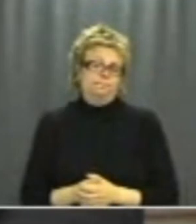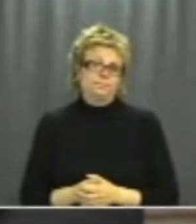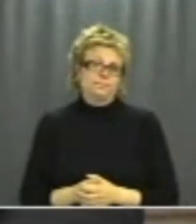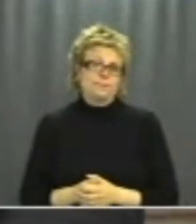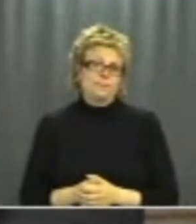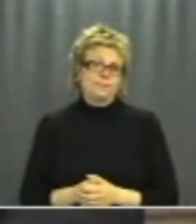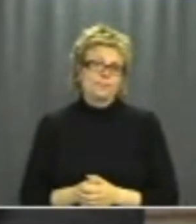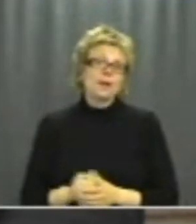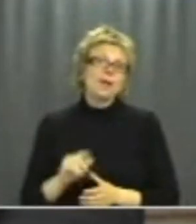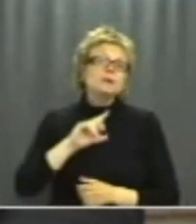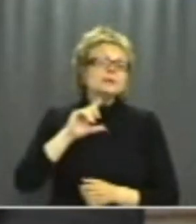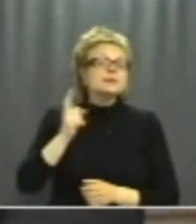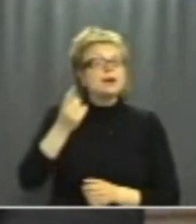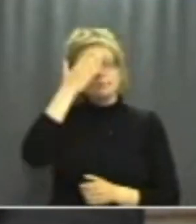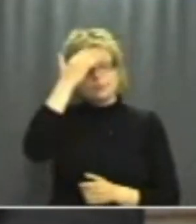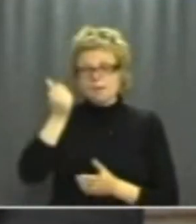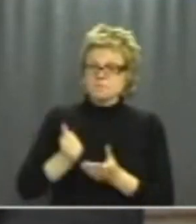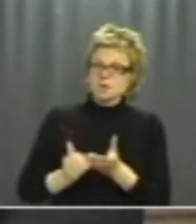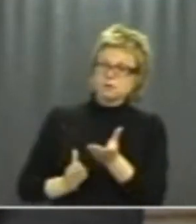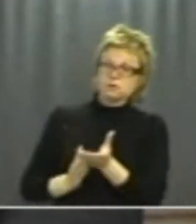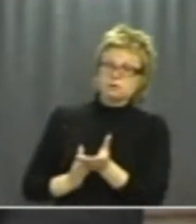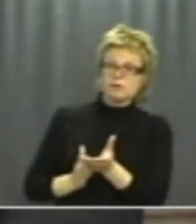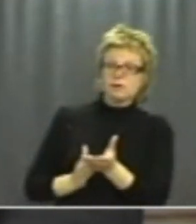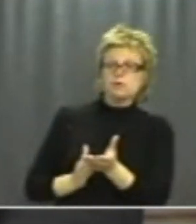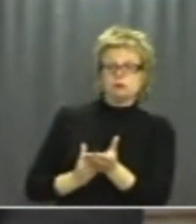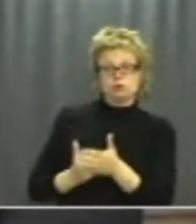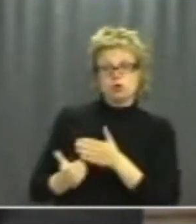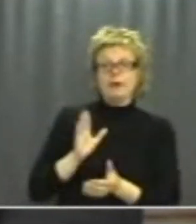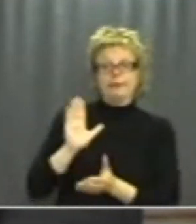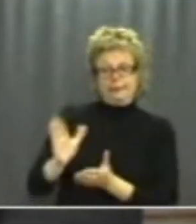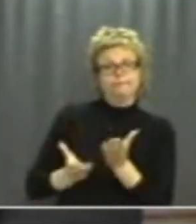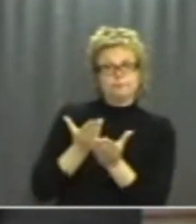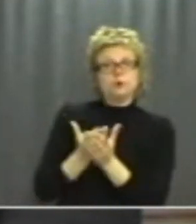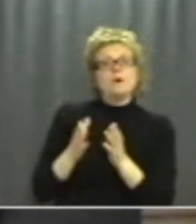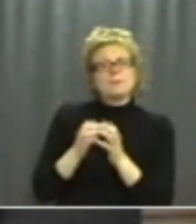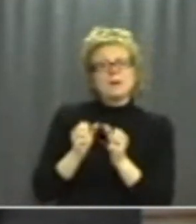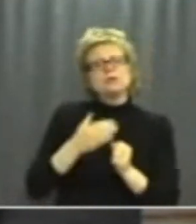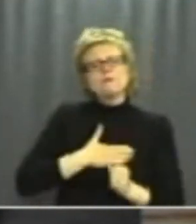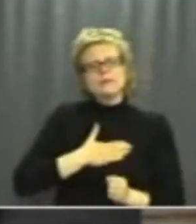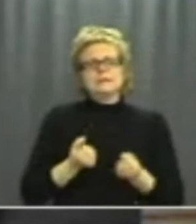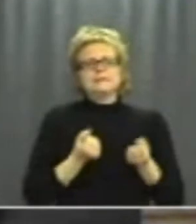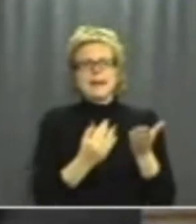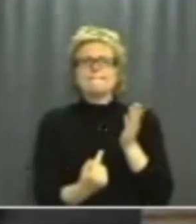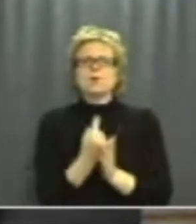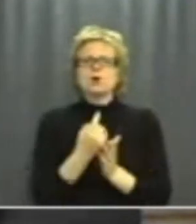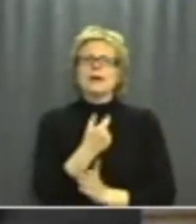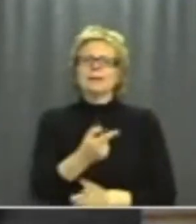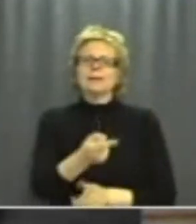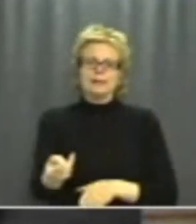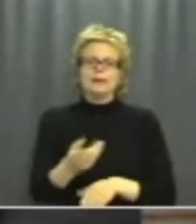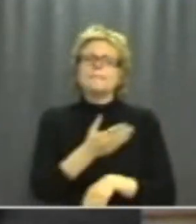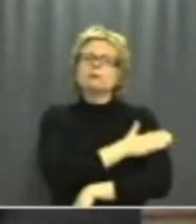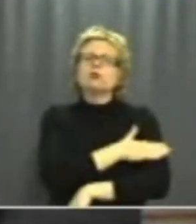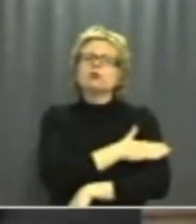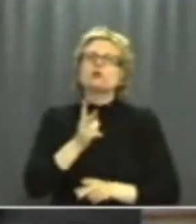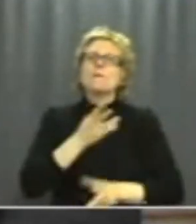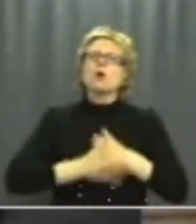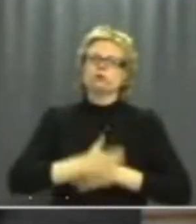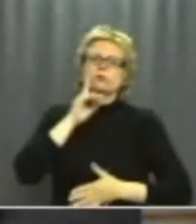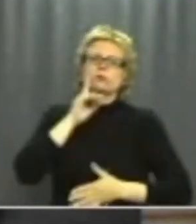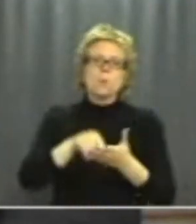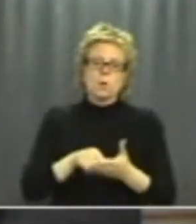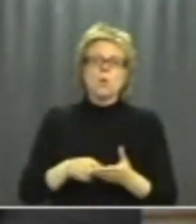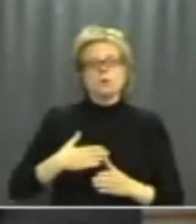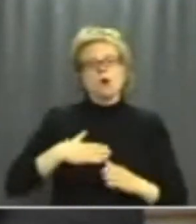Sen kan man lägga upp den linje som du har. Men jag ger möjligheten för den personal som du önskar. och det är därför har jag accepterat det